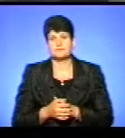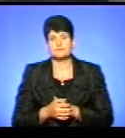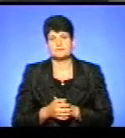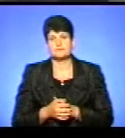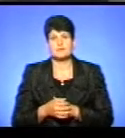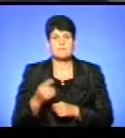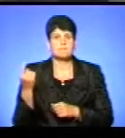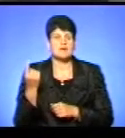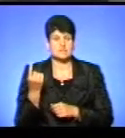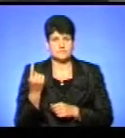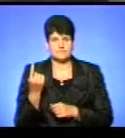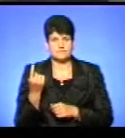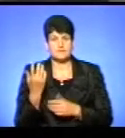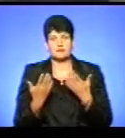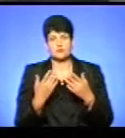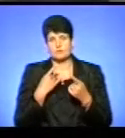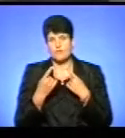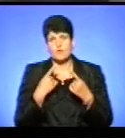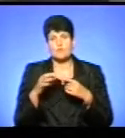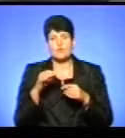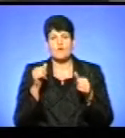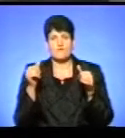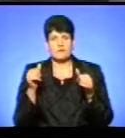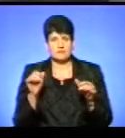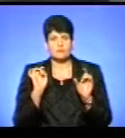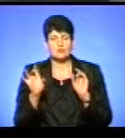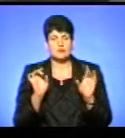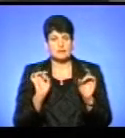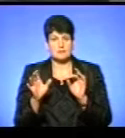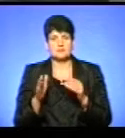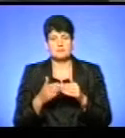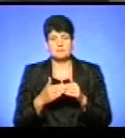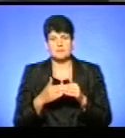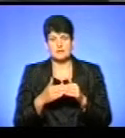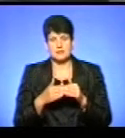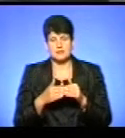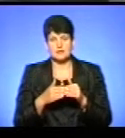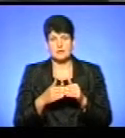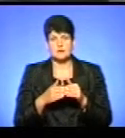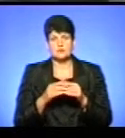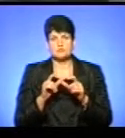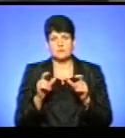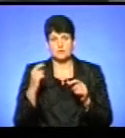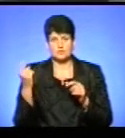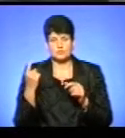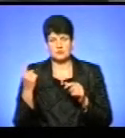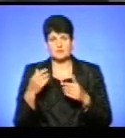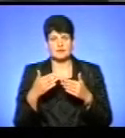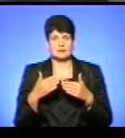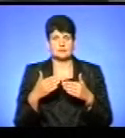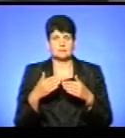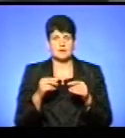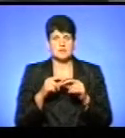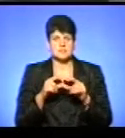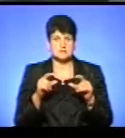Перше, якщо ж ми говоримо про вивіски або рекламу носії біля суб'єктів господарювання, тобто відчинених магазинів,